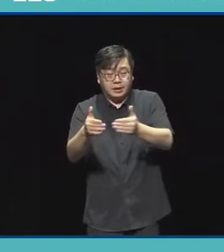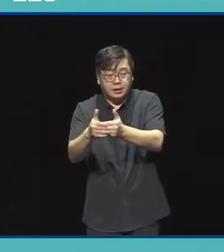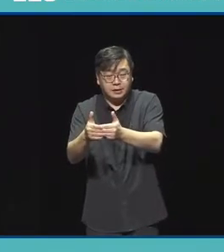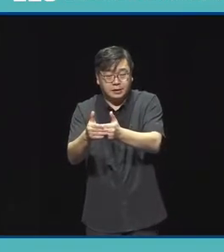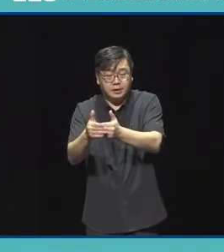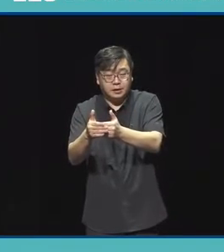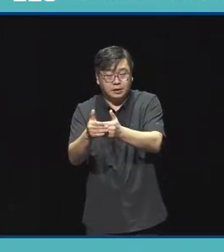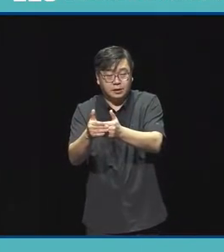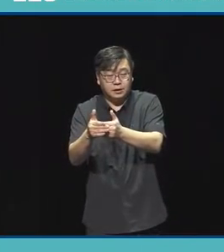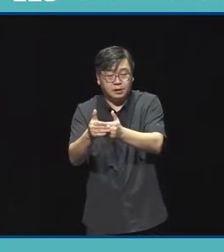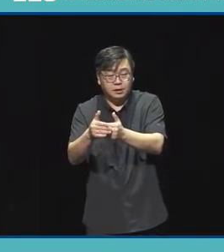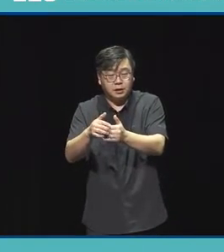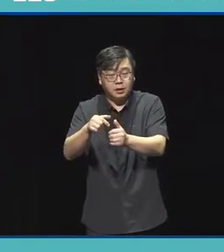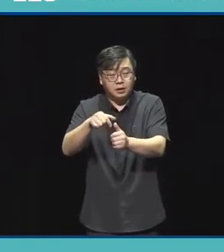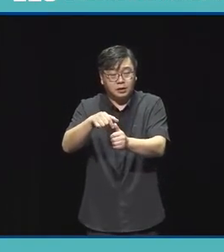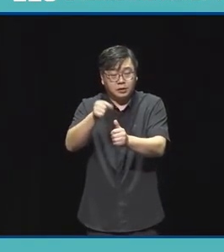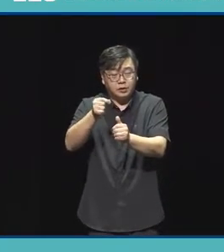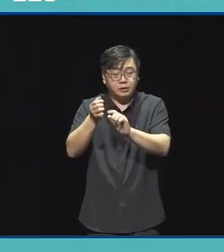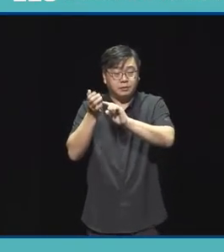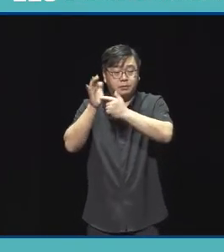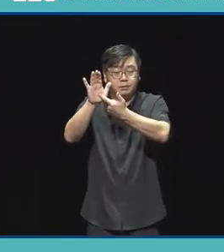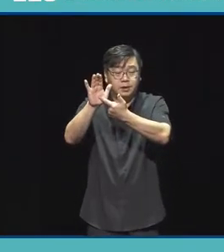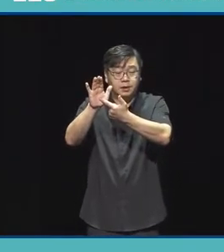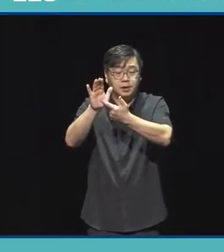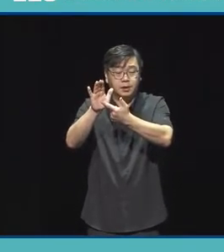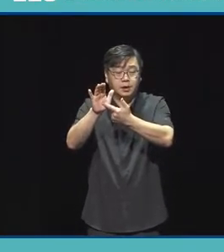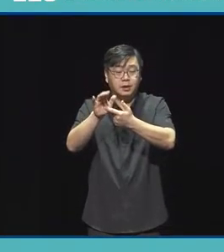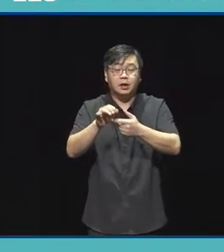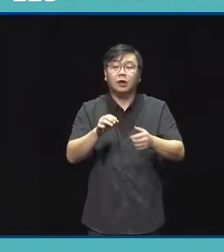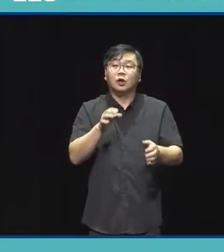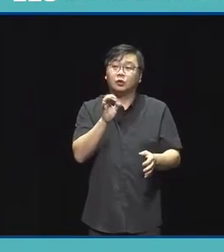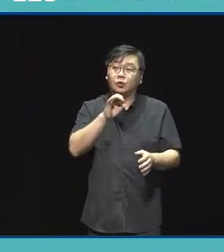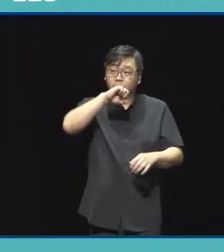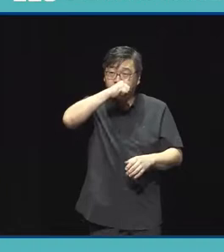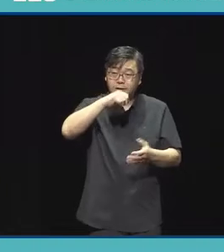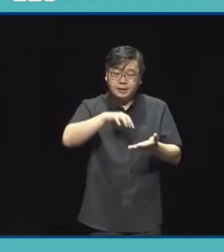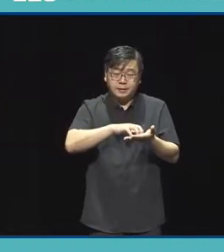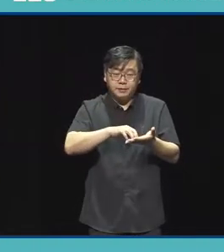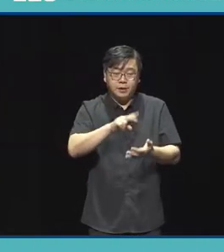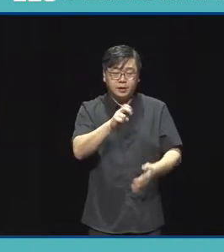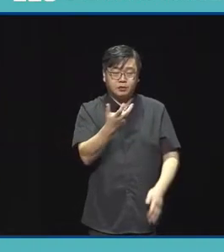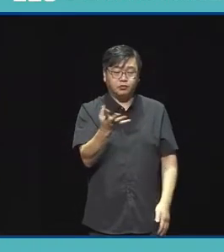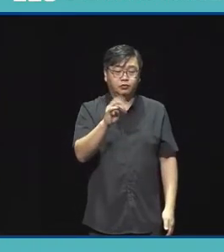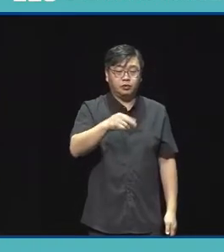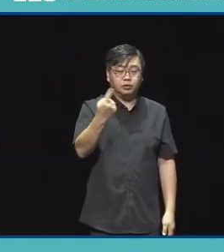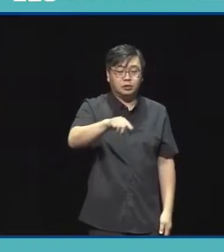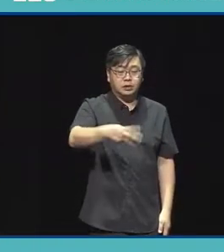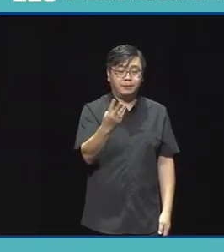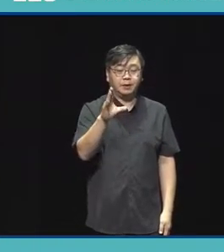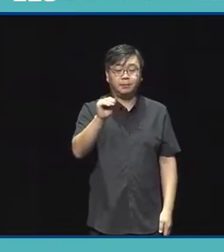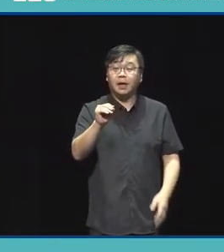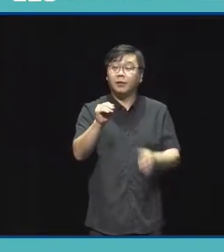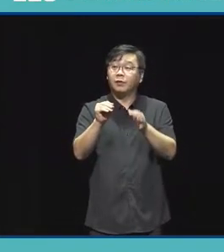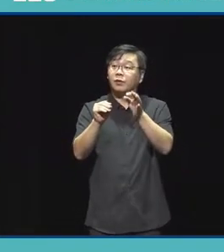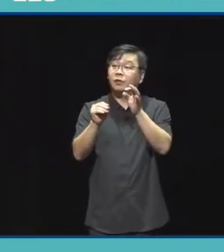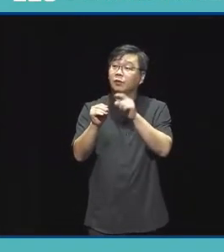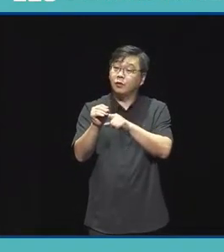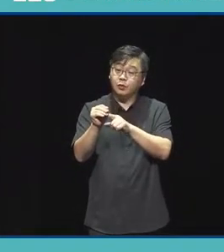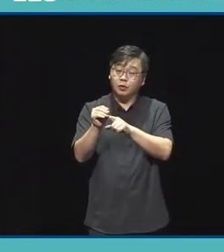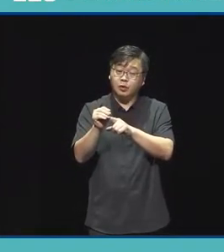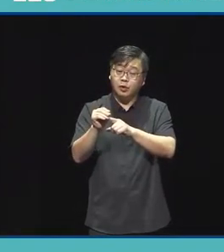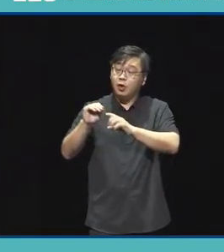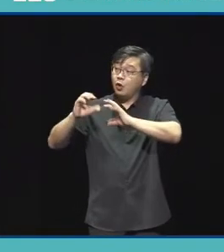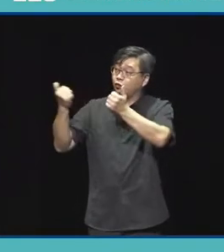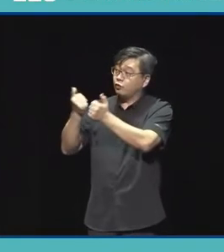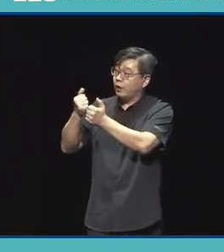결과에 따라서 새로운 사업을 준비할 예정입니다 총 사업 예산은 29억 1,300만 원인데요 이 예산은 국회에서